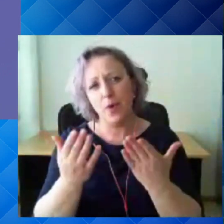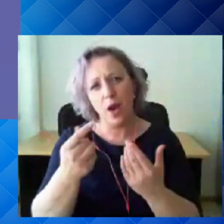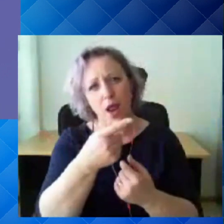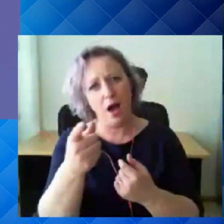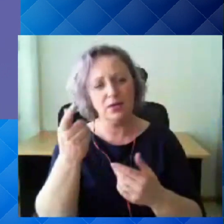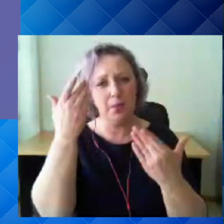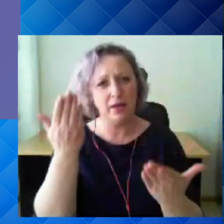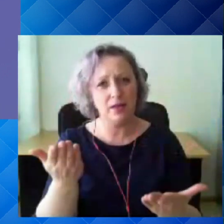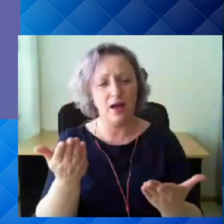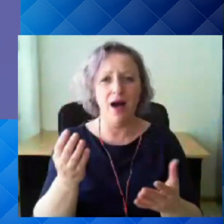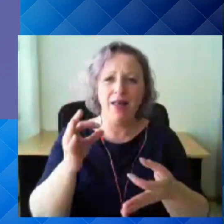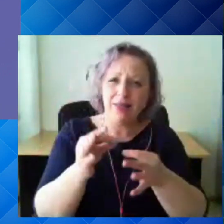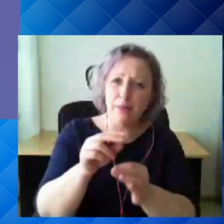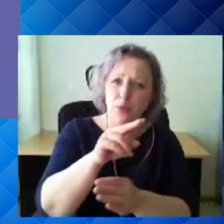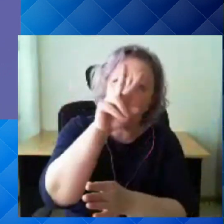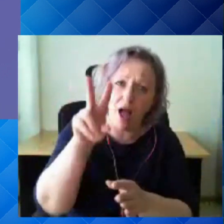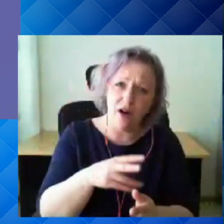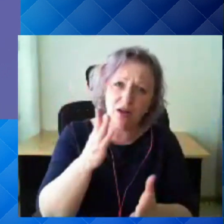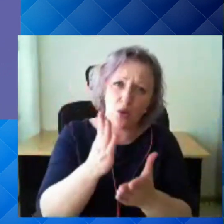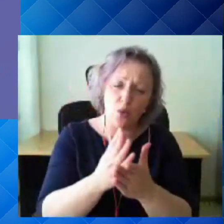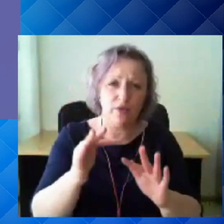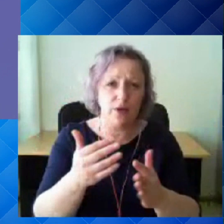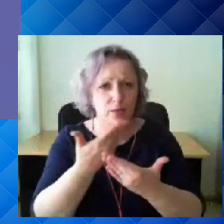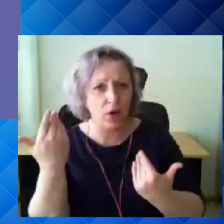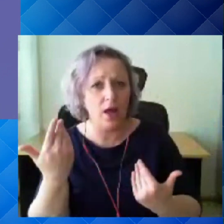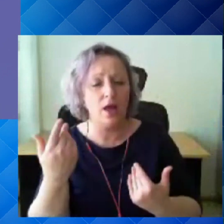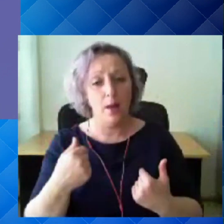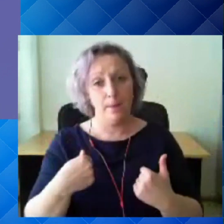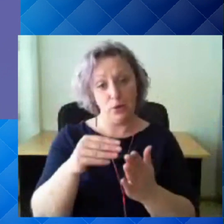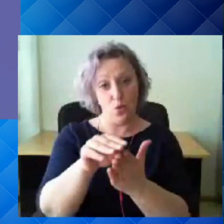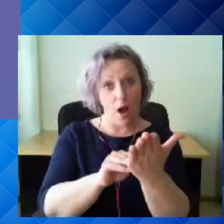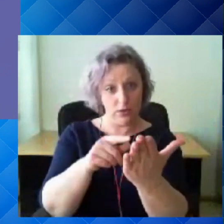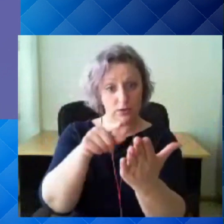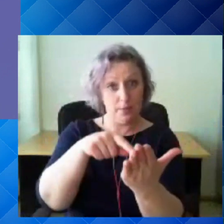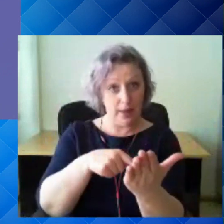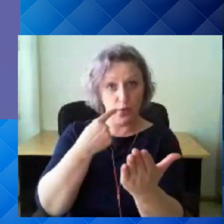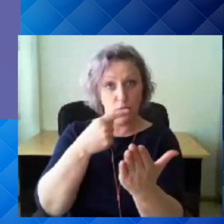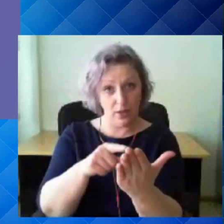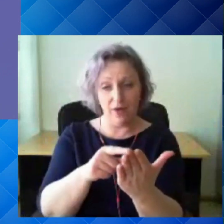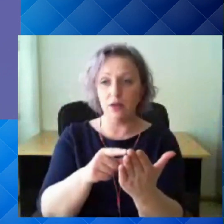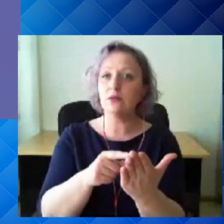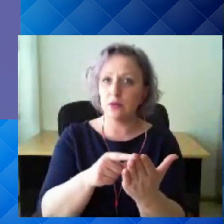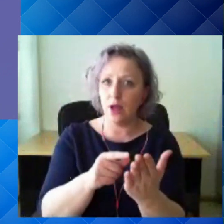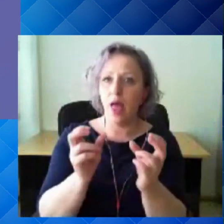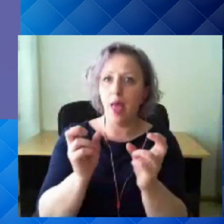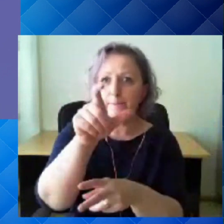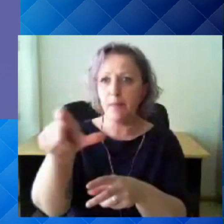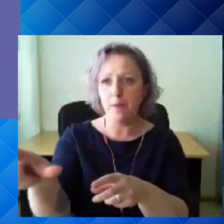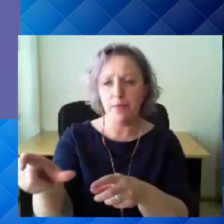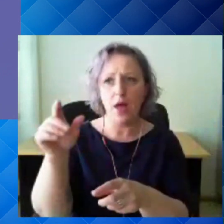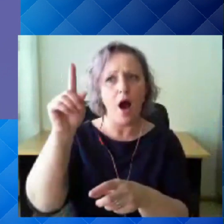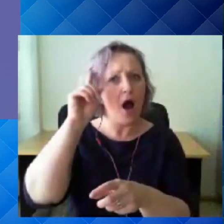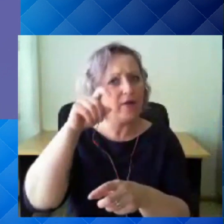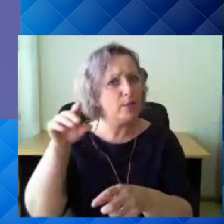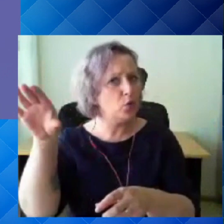kui täpne ülemaade teil on, sest et minu andmed ütlevad teatud ekspertide arvamisi kuulates, et